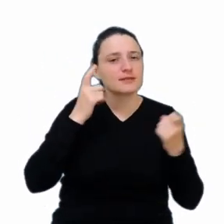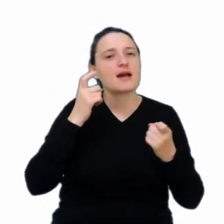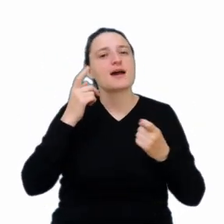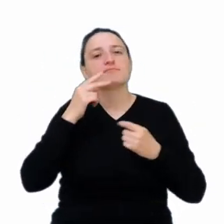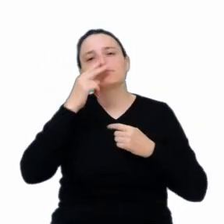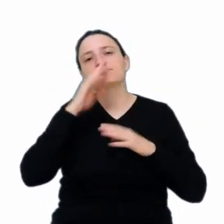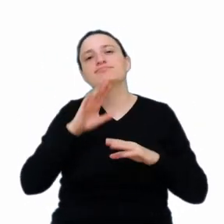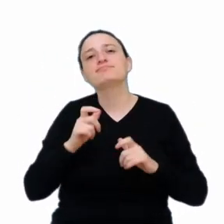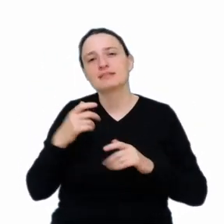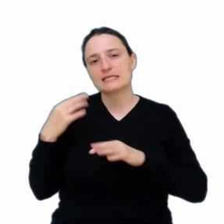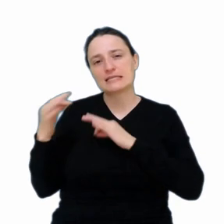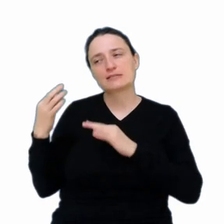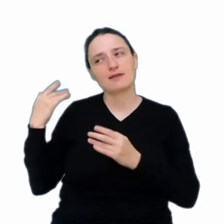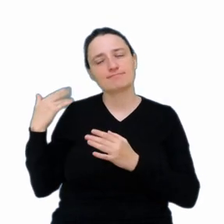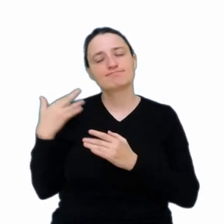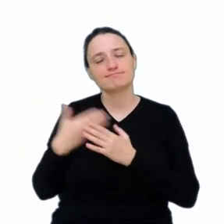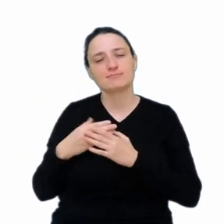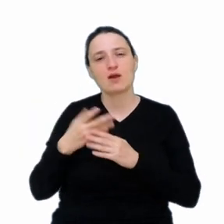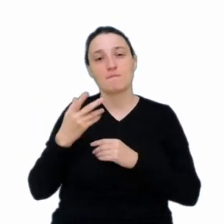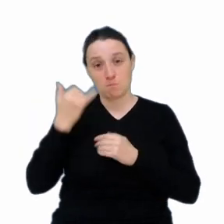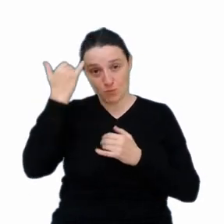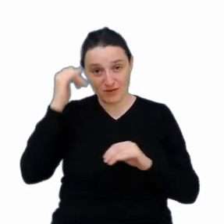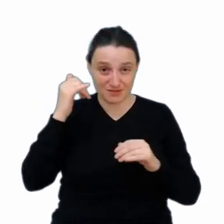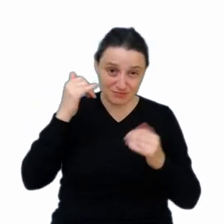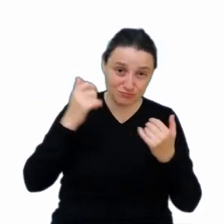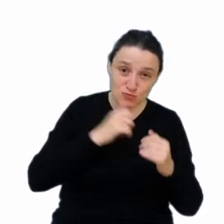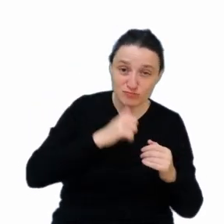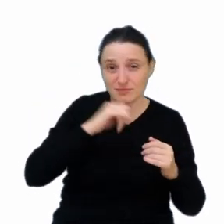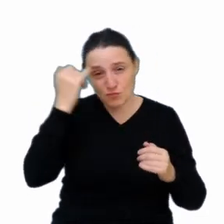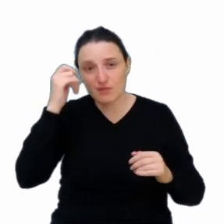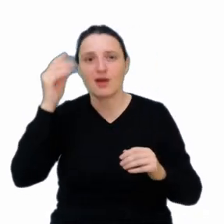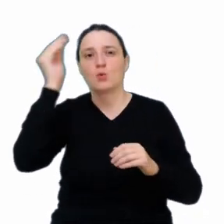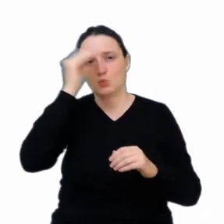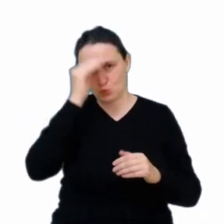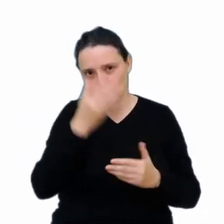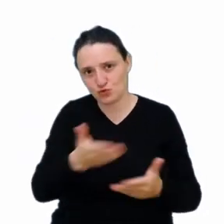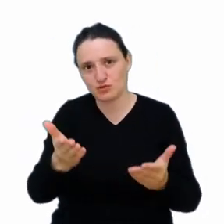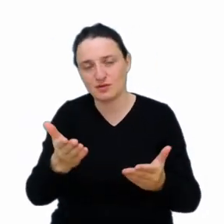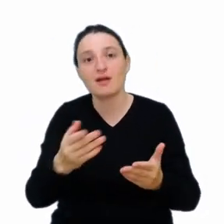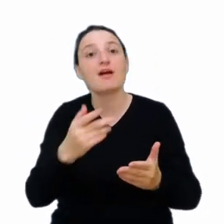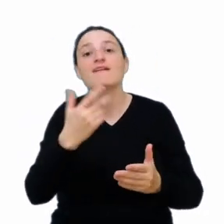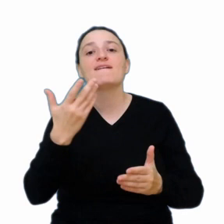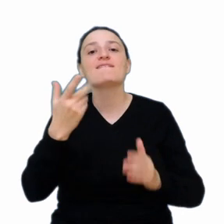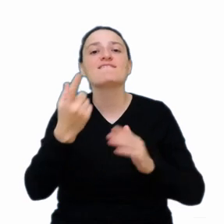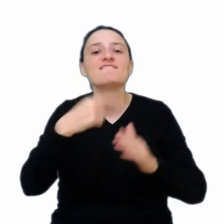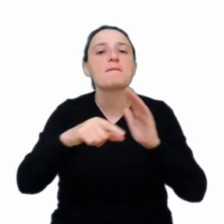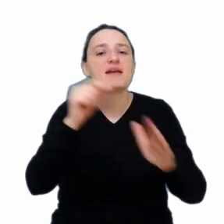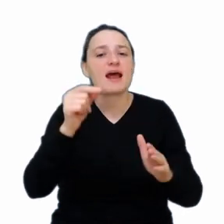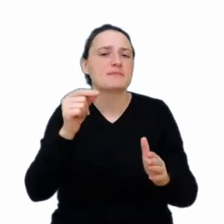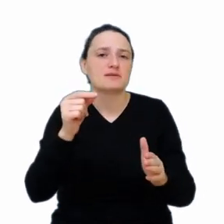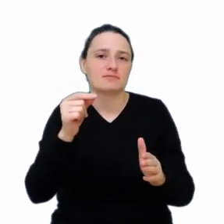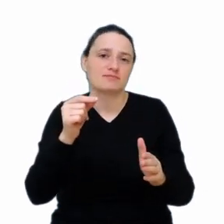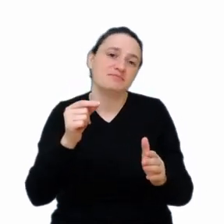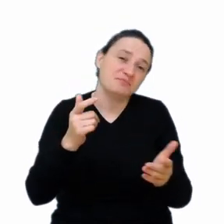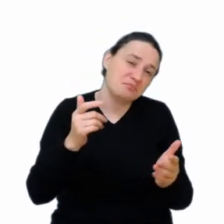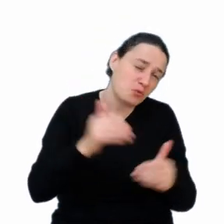umie uczyć się na swoich dokonaniach i ostatecznie wybieramy zawsze, może nie w pierwszej, nie w drugiej, nie trzeciej